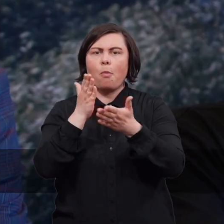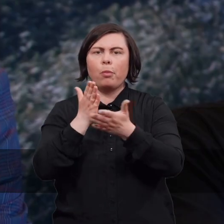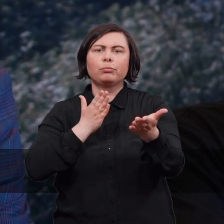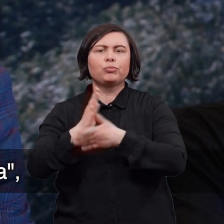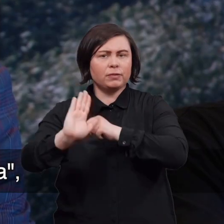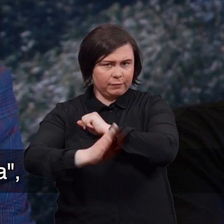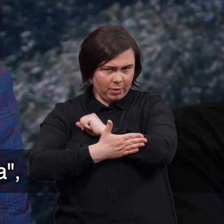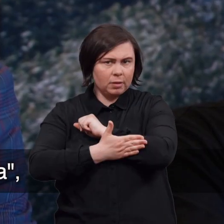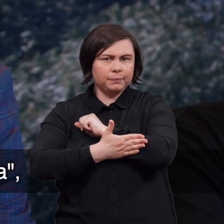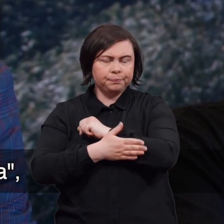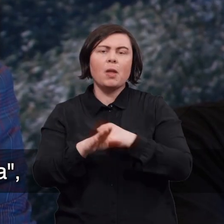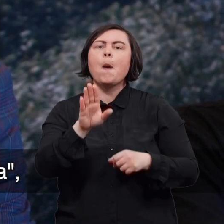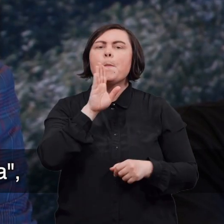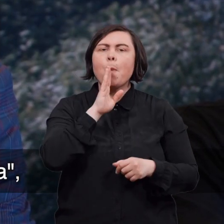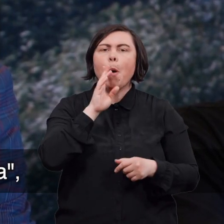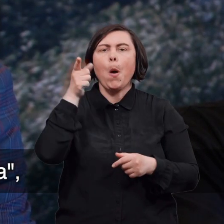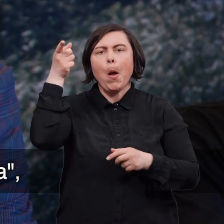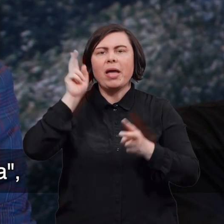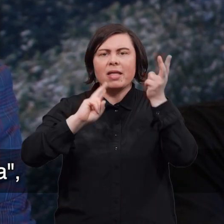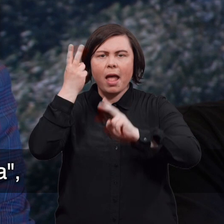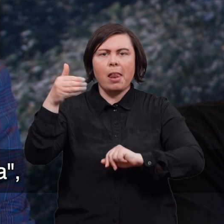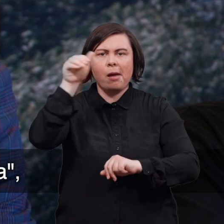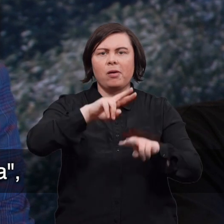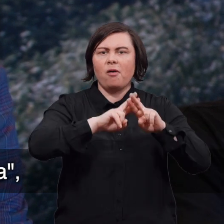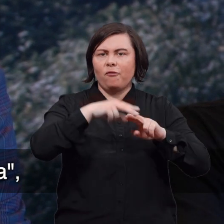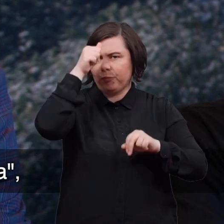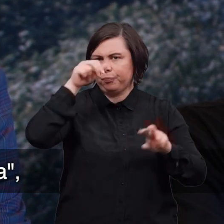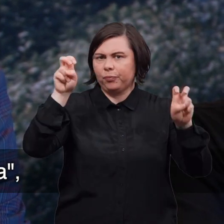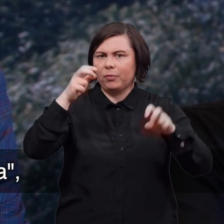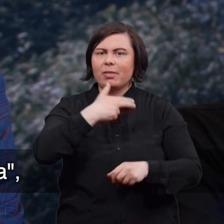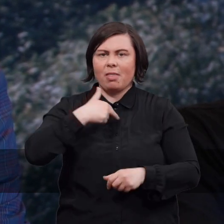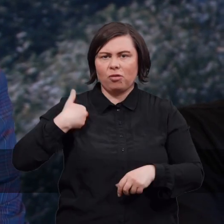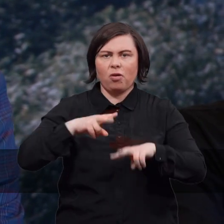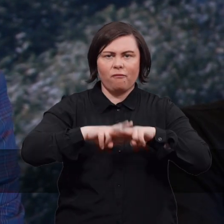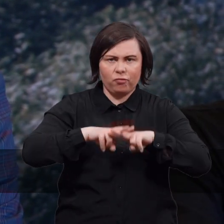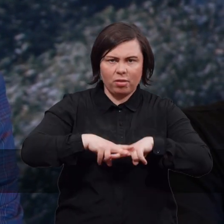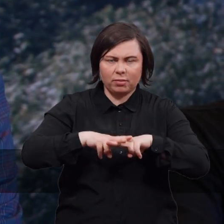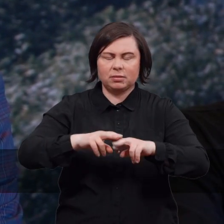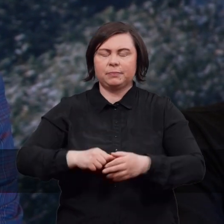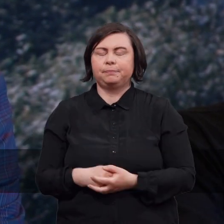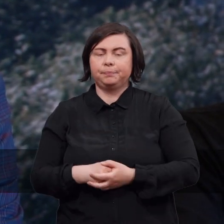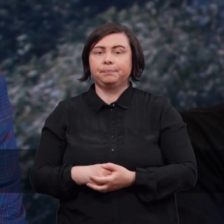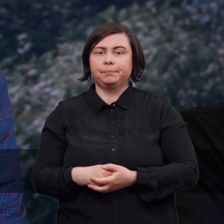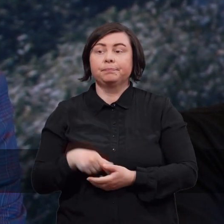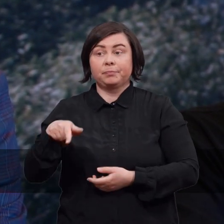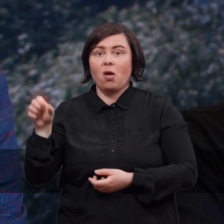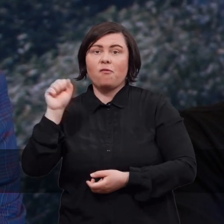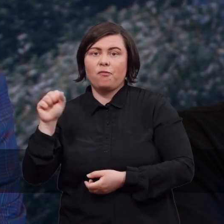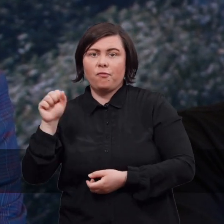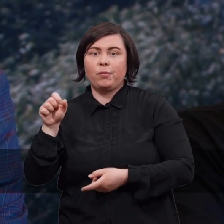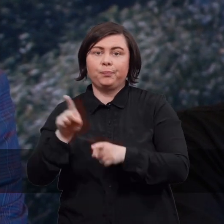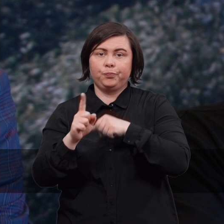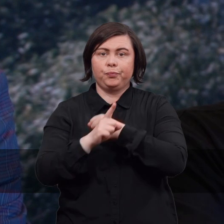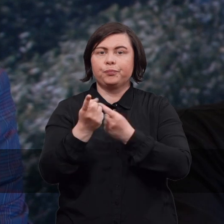wspieranie. Podobnie w Jeleniej Górze mamy fundację o nazwie Nasza Fundacja, a we Wrocławiu oraz